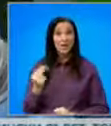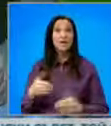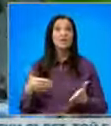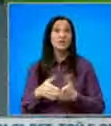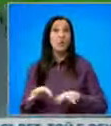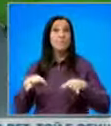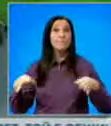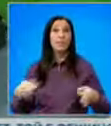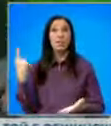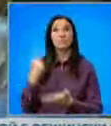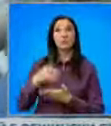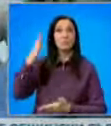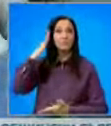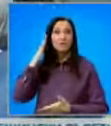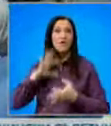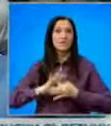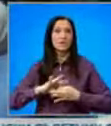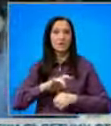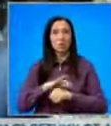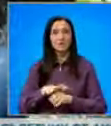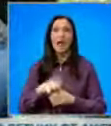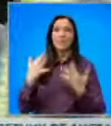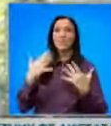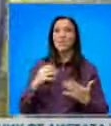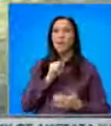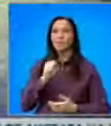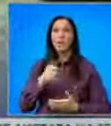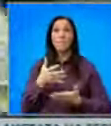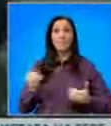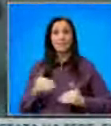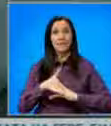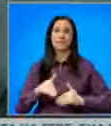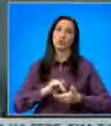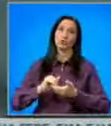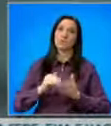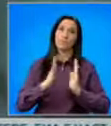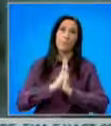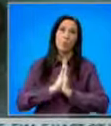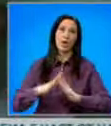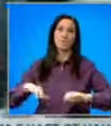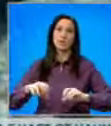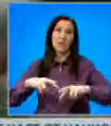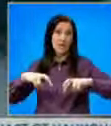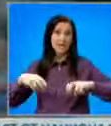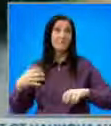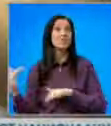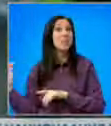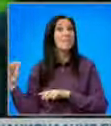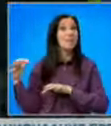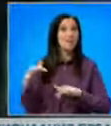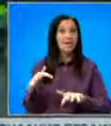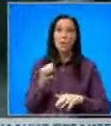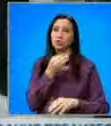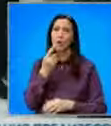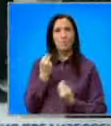разка с коронакризата. Данните са на репортери без граници. От организацията призоваха властите да разследват тези нападения и да осигурят